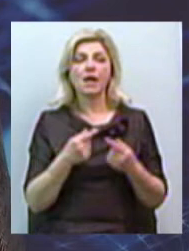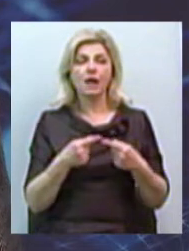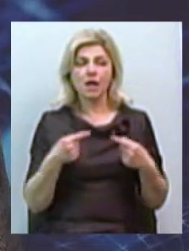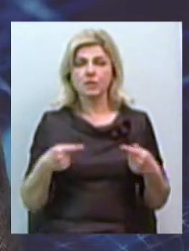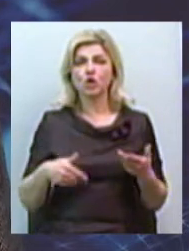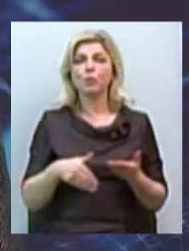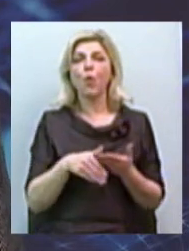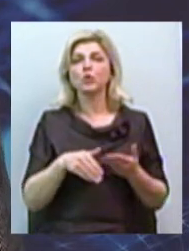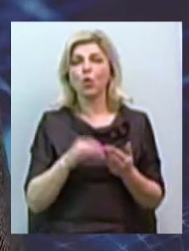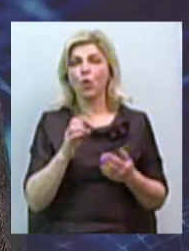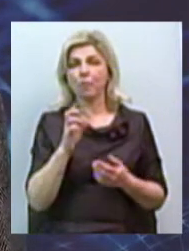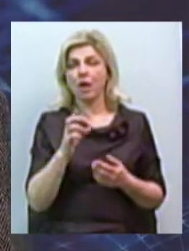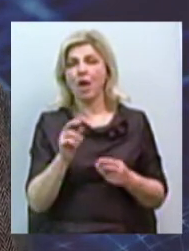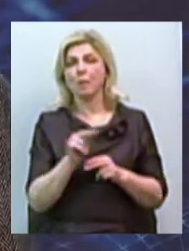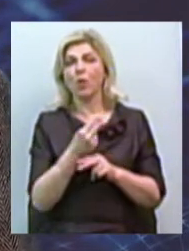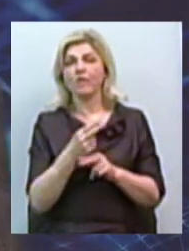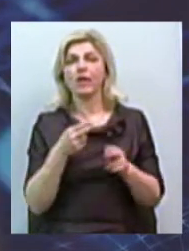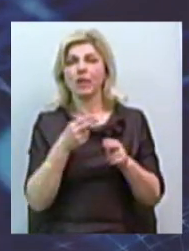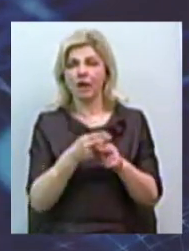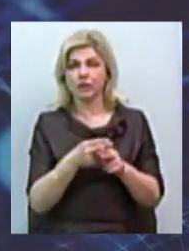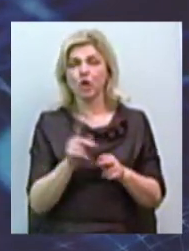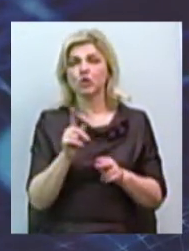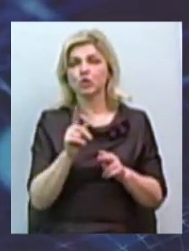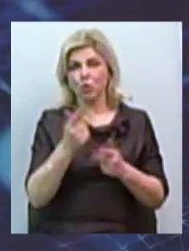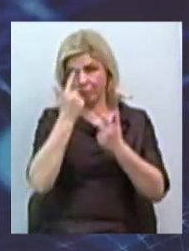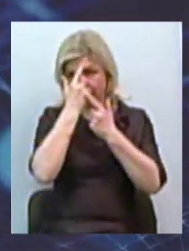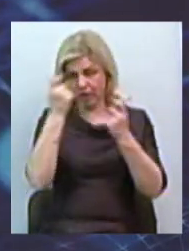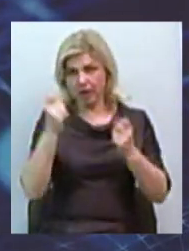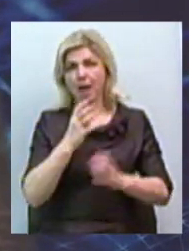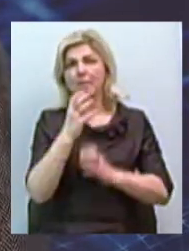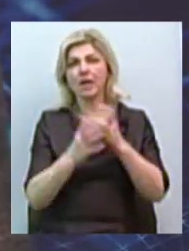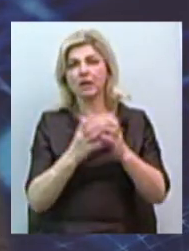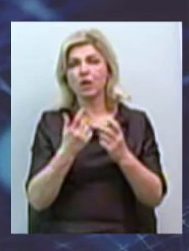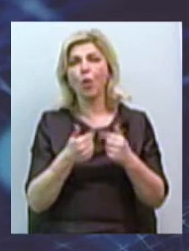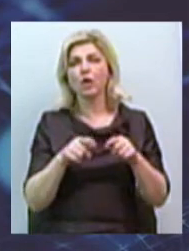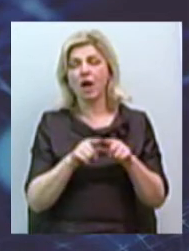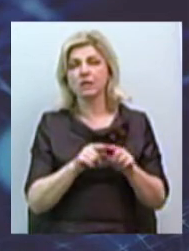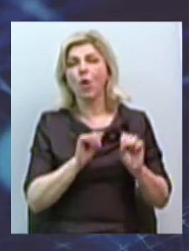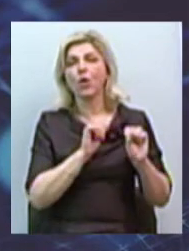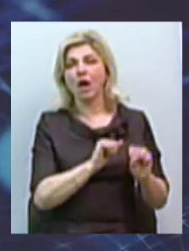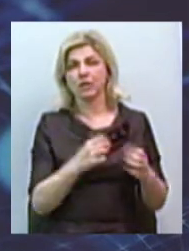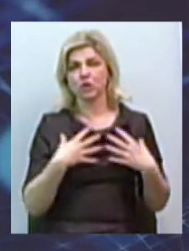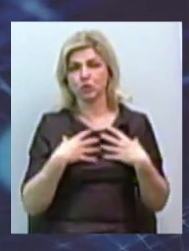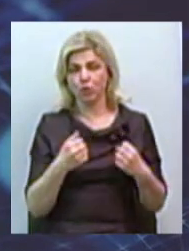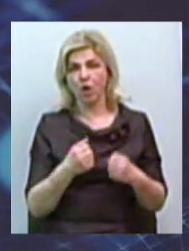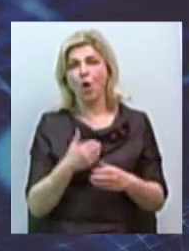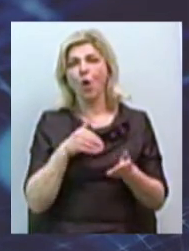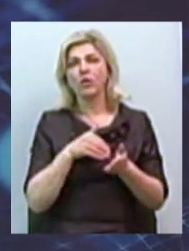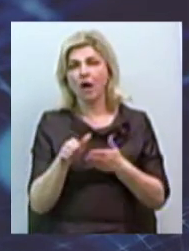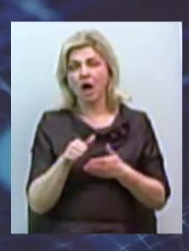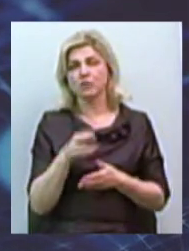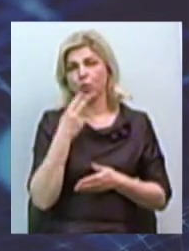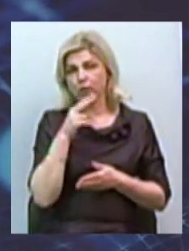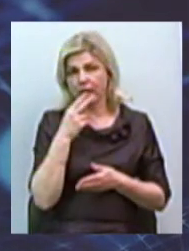рекомендует Всемирная организация охраны здоровья, это здоровый образ жизни, это отказ от курения, умеренное